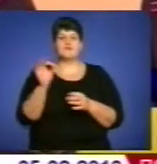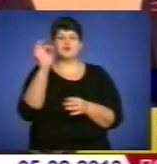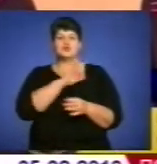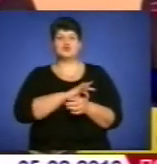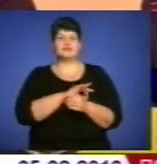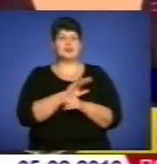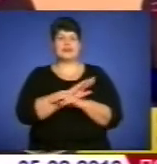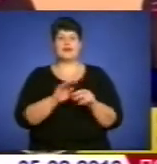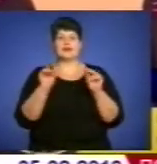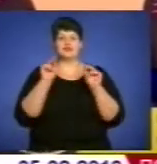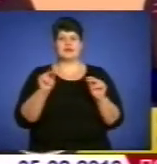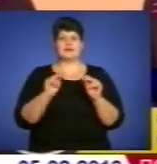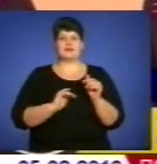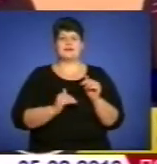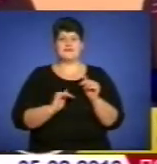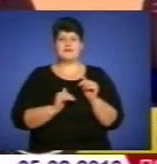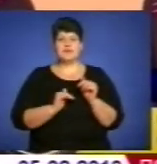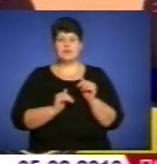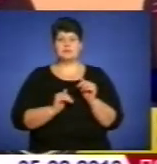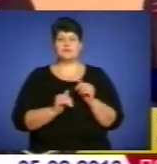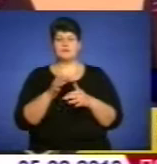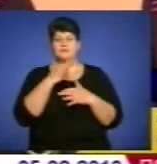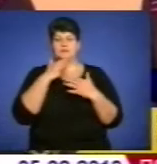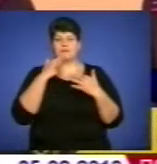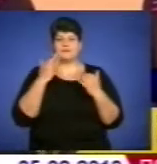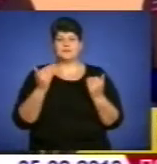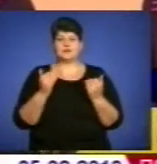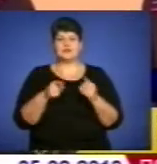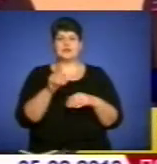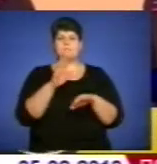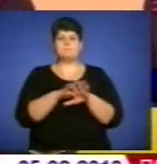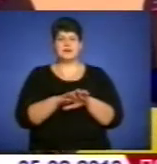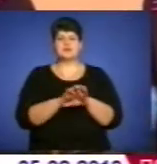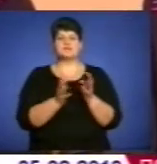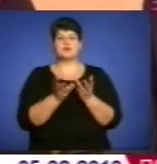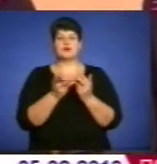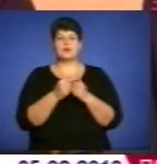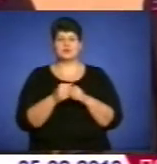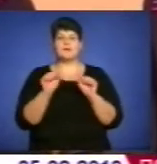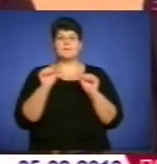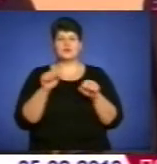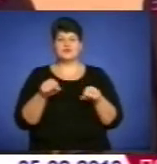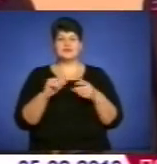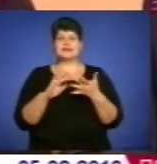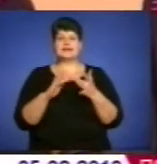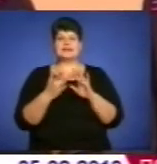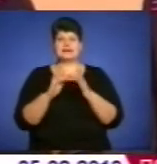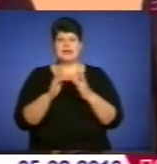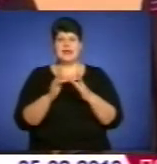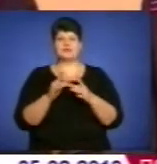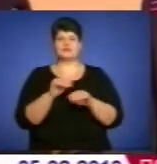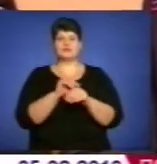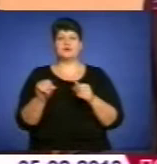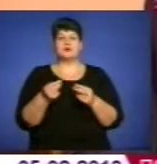яких може бути на цього постачання товарів до кількох десятків. Їх банківські рахунки, можливості інтернету, електронних платежів,